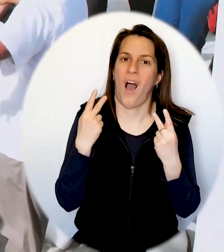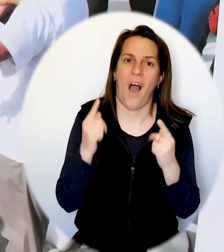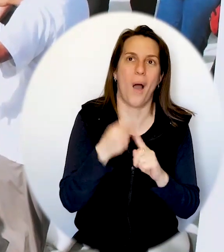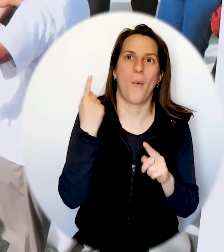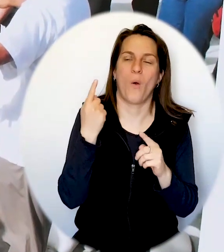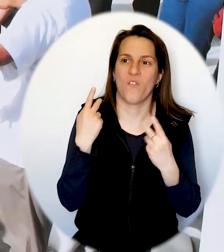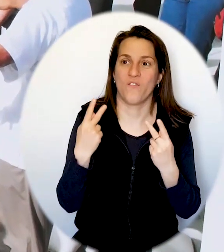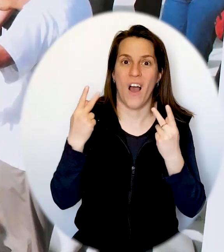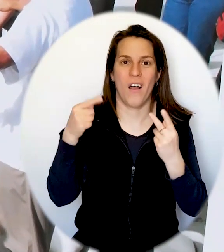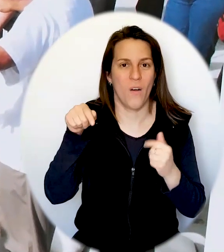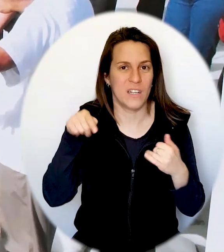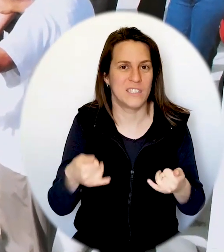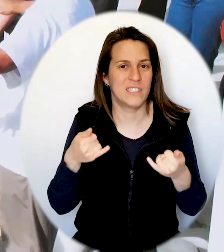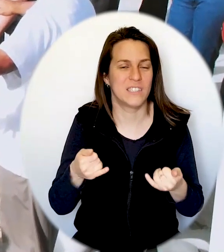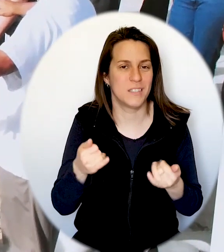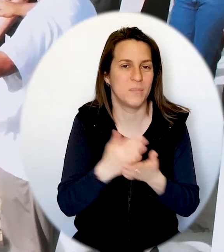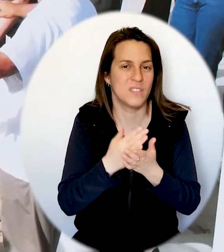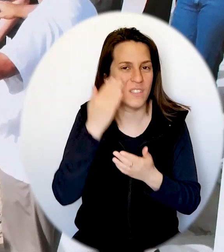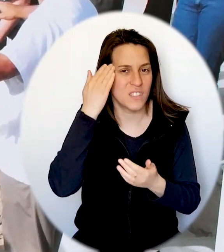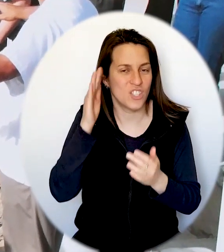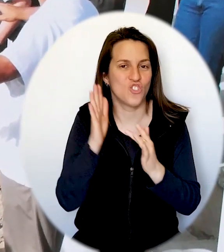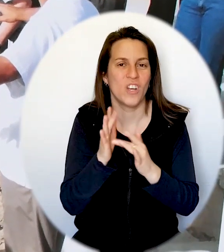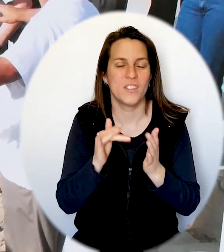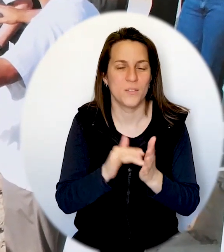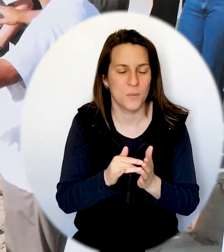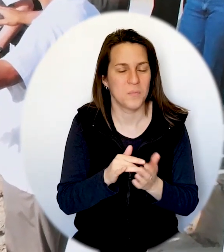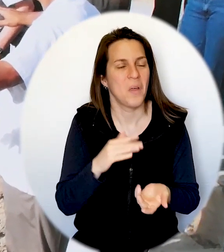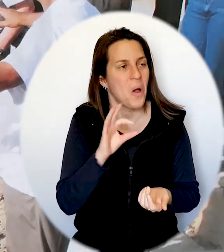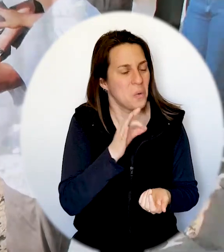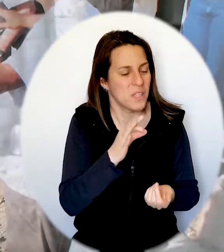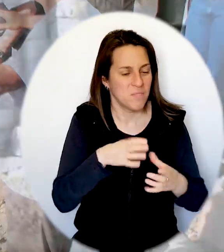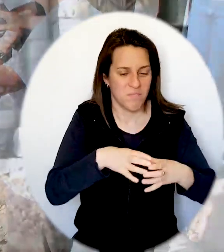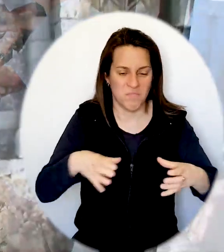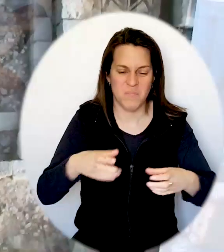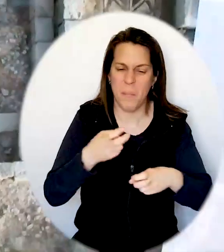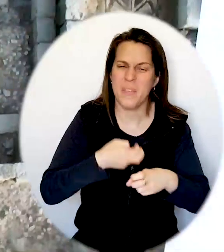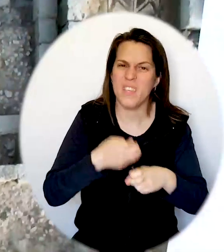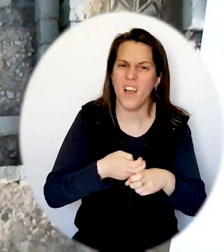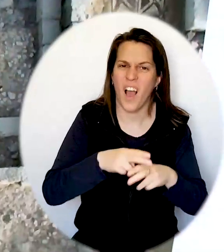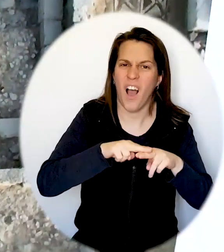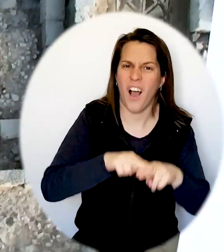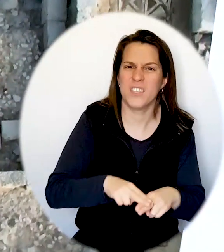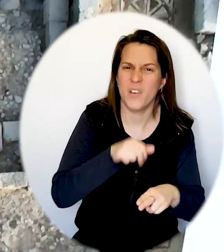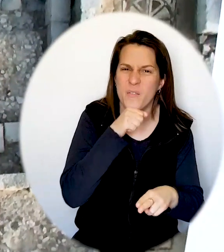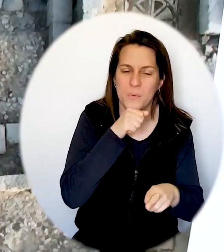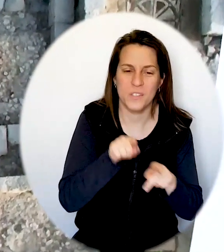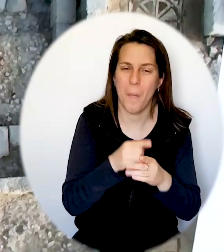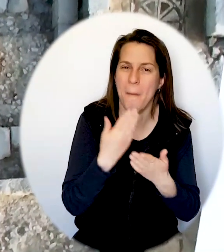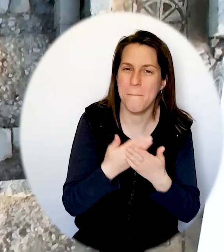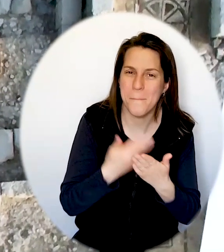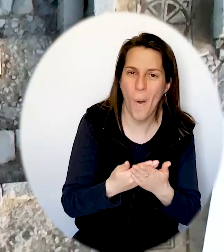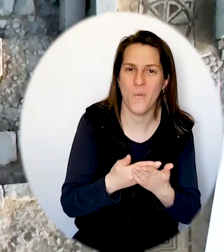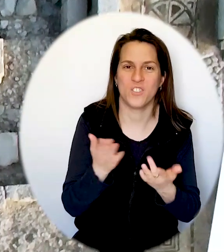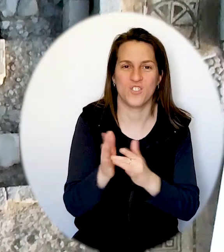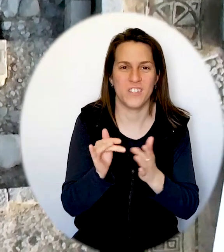rapport à cette commémoration où on a les pierres qui témoignent vraiment d'une synagogue du 1er siècle, où